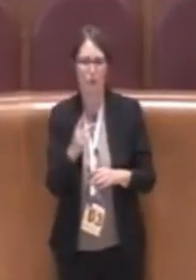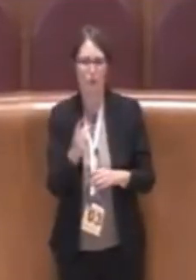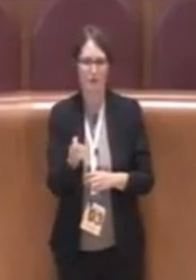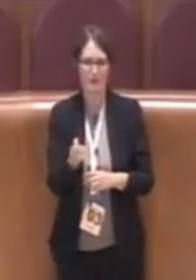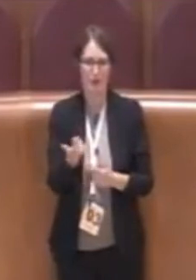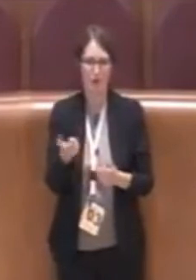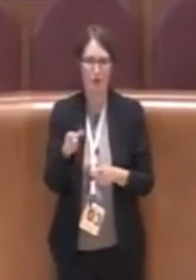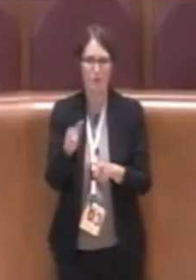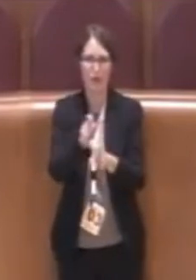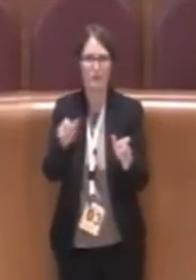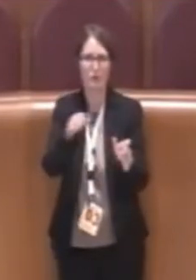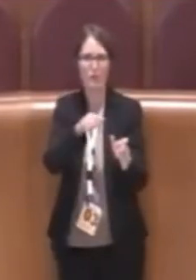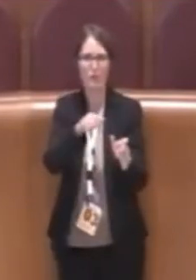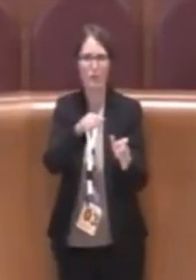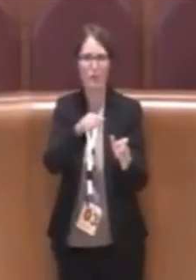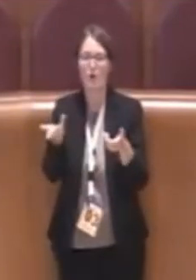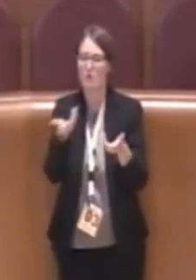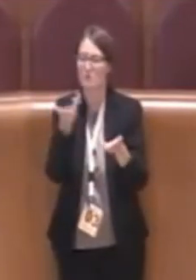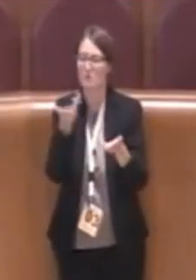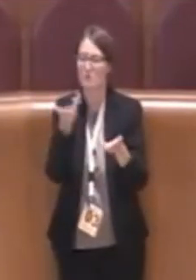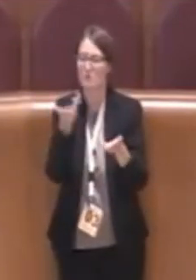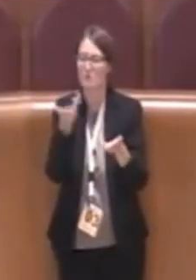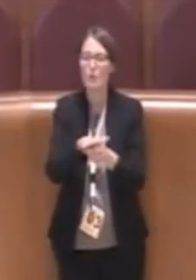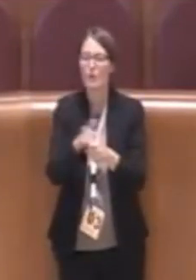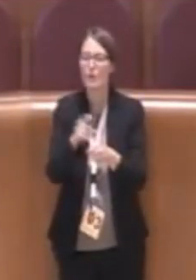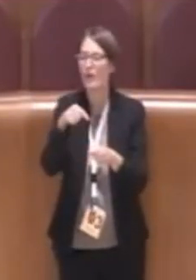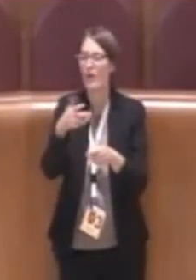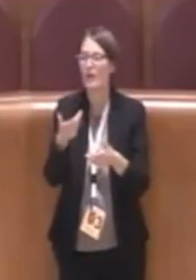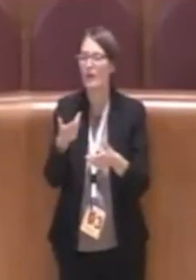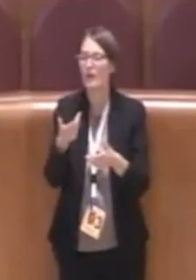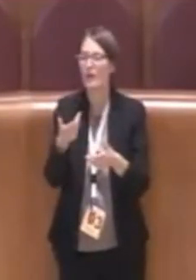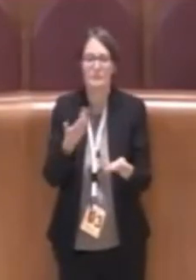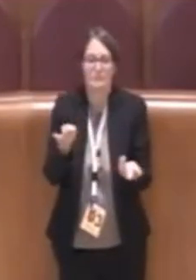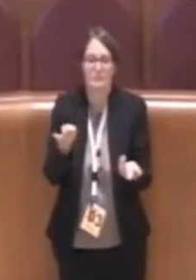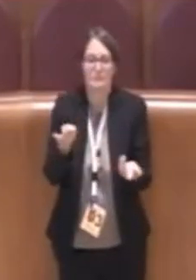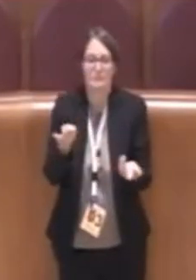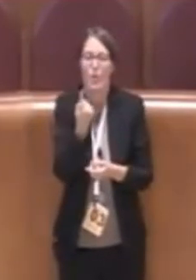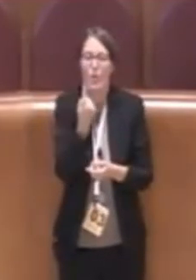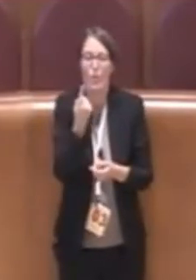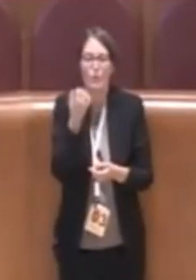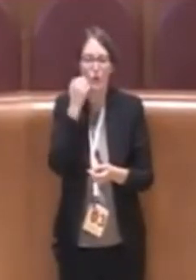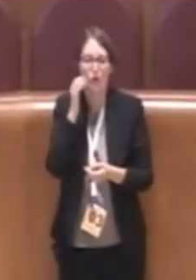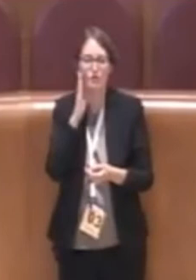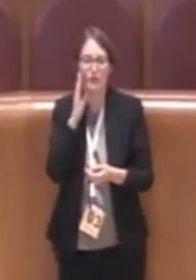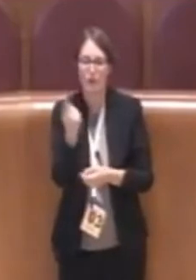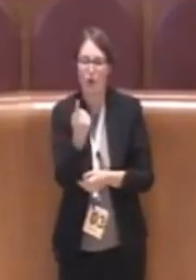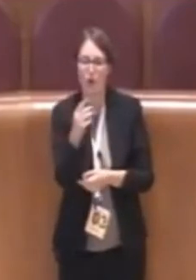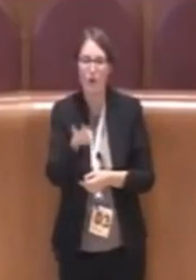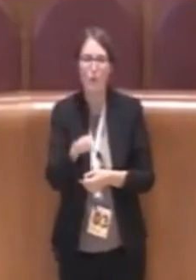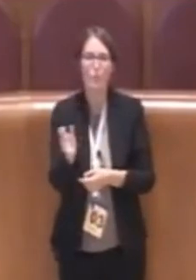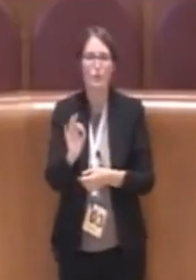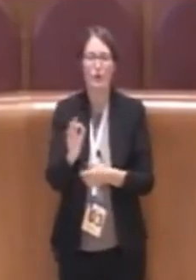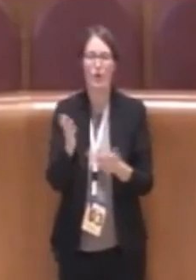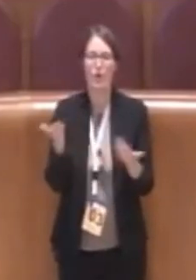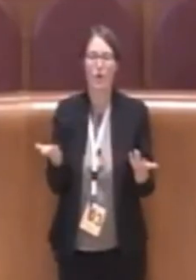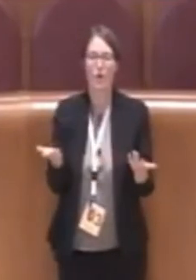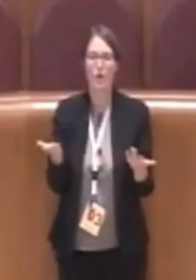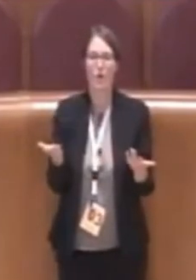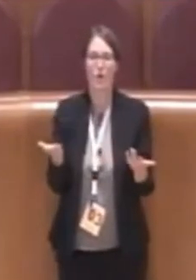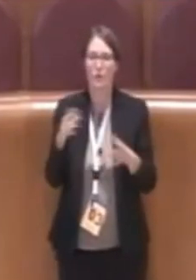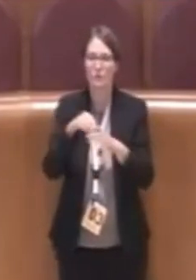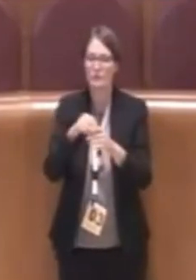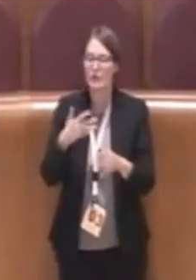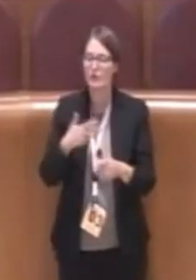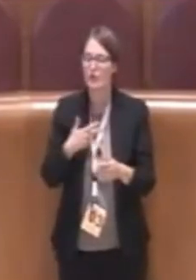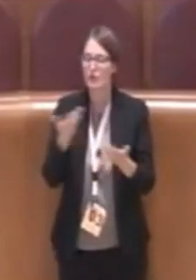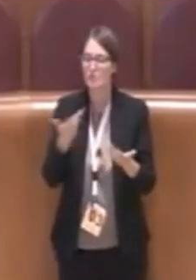soggetti tipo nuclei monoparentali, sono soggetti che hanno all'interno anche dei componenti